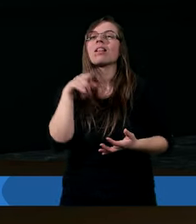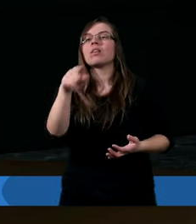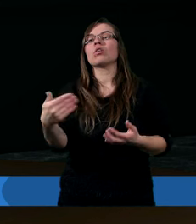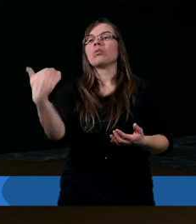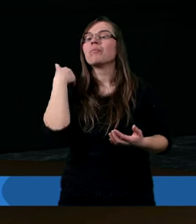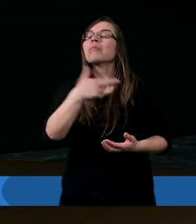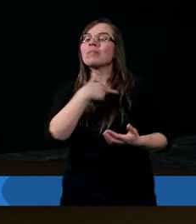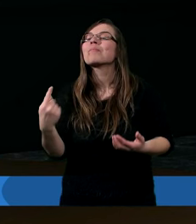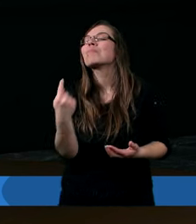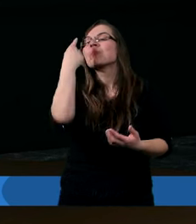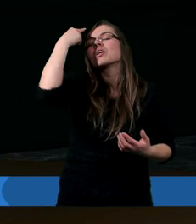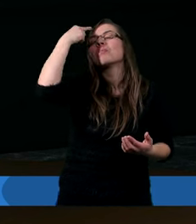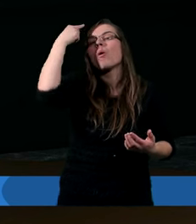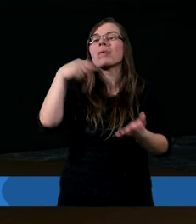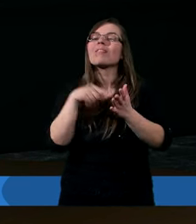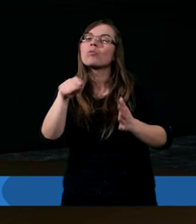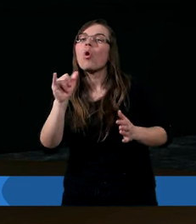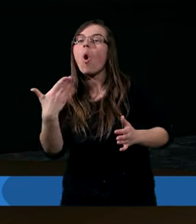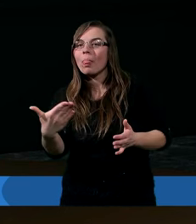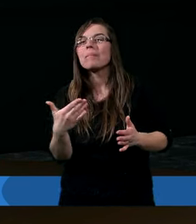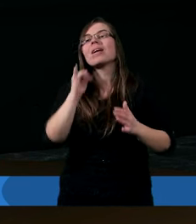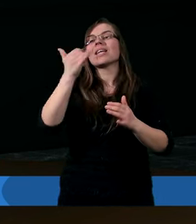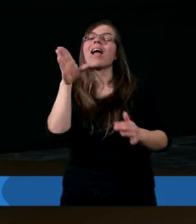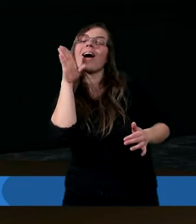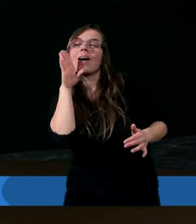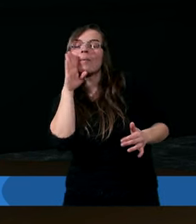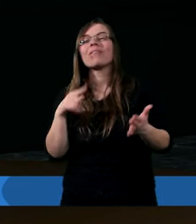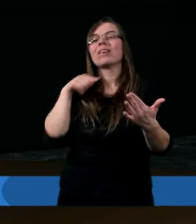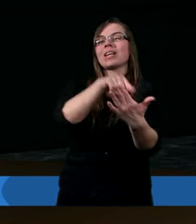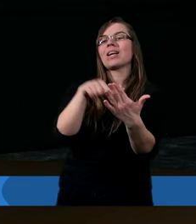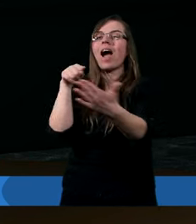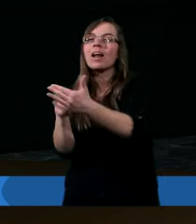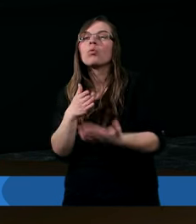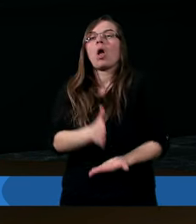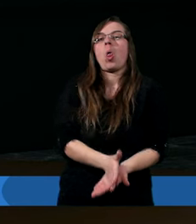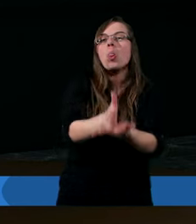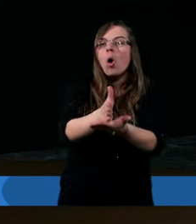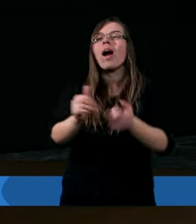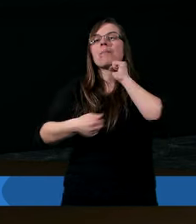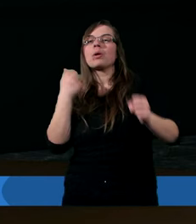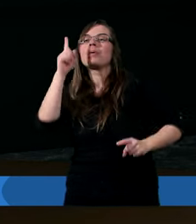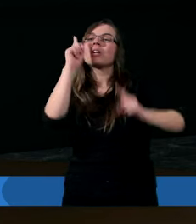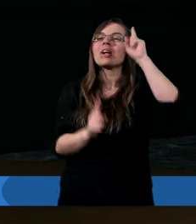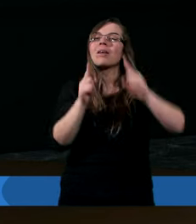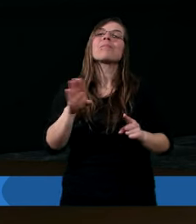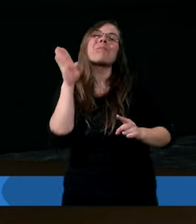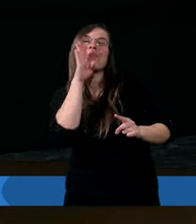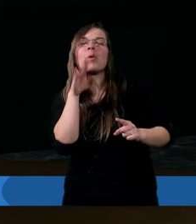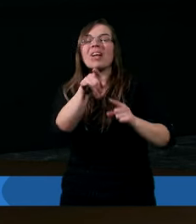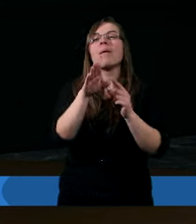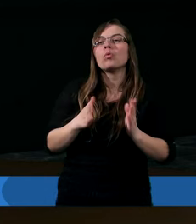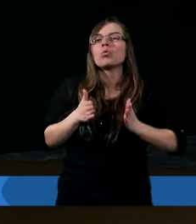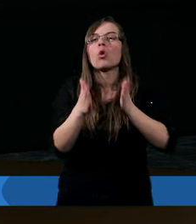to wszystko przypomina i jakby wskazuje, doradza, abyśmy czasem tą samą